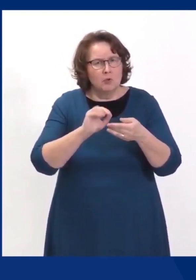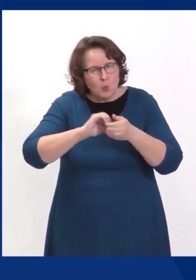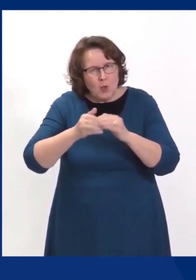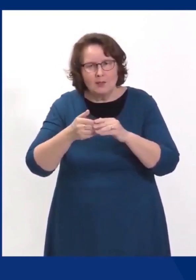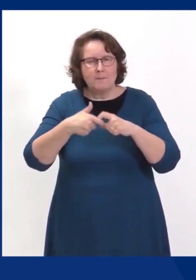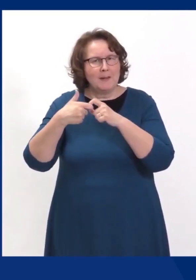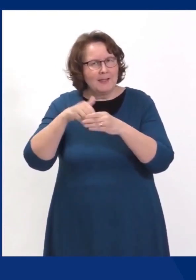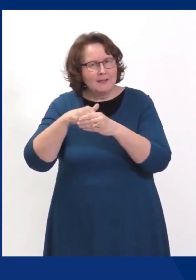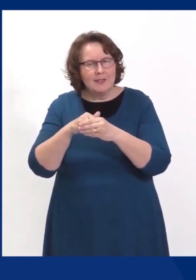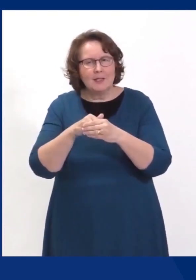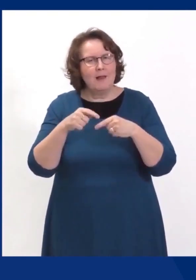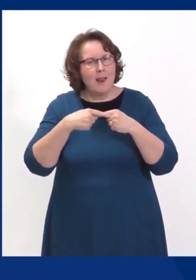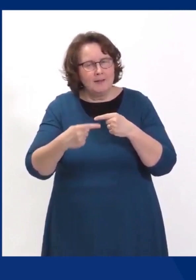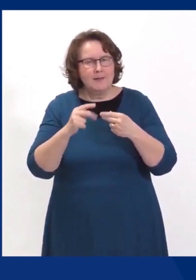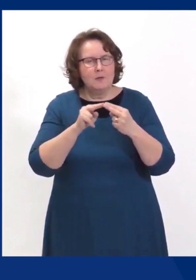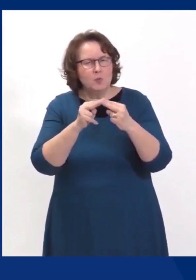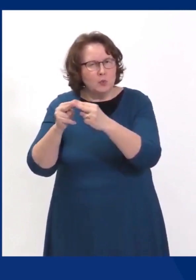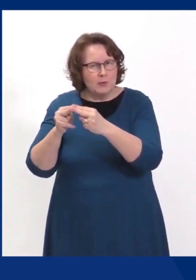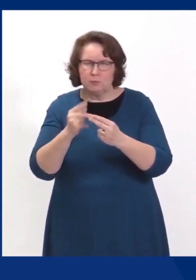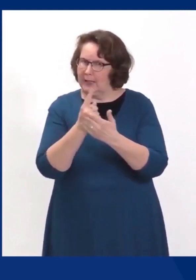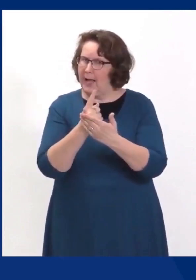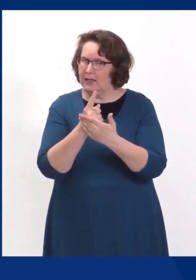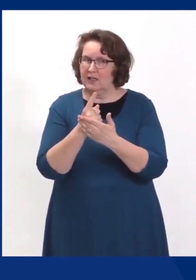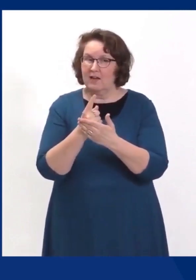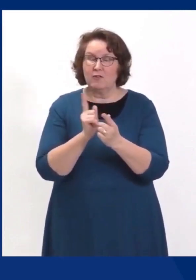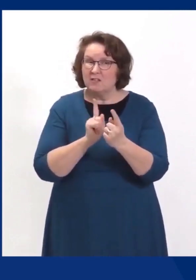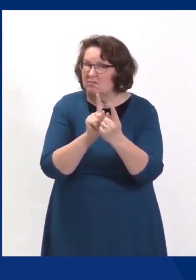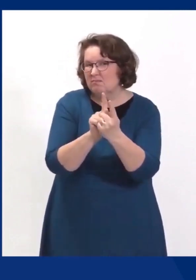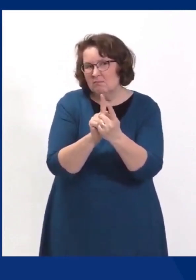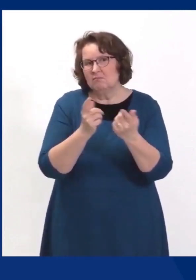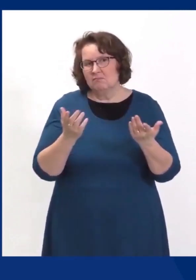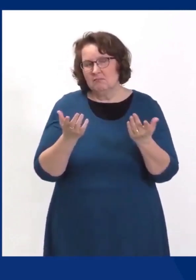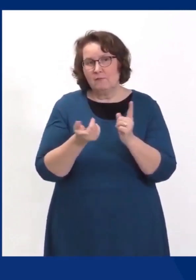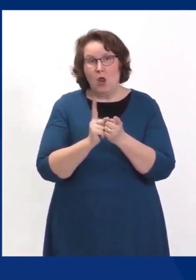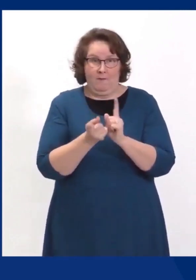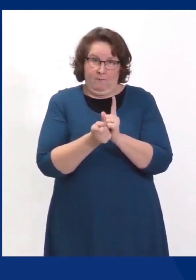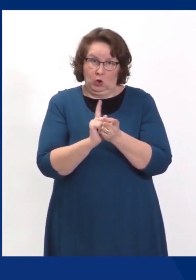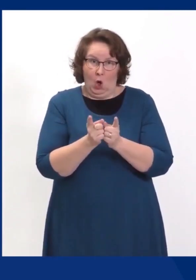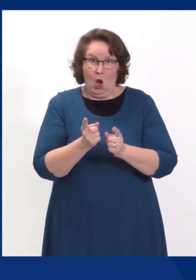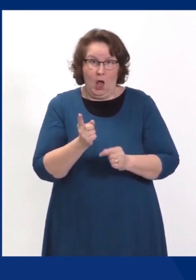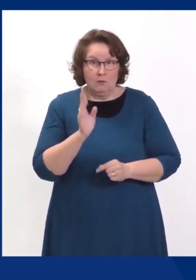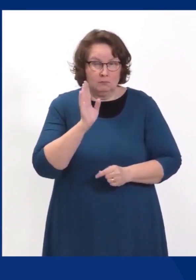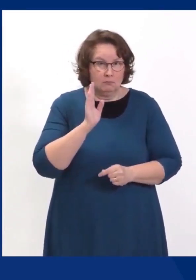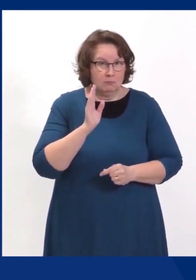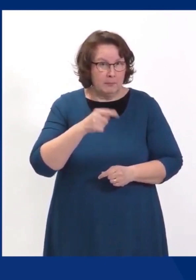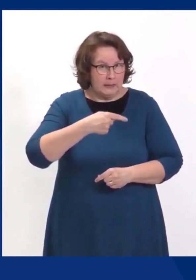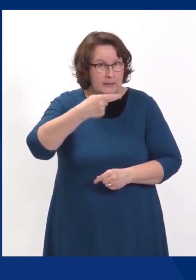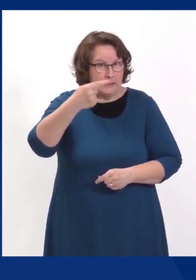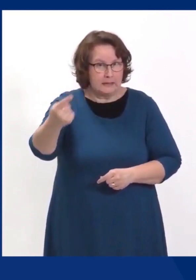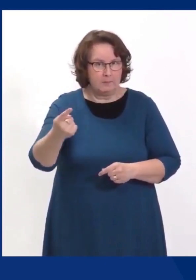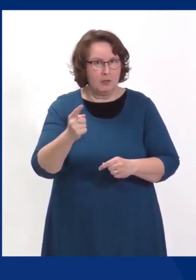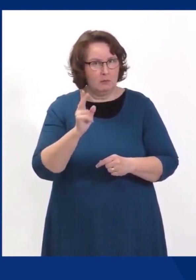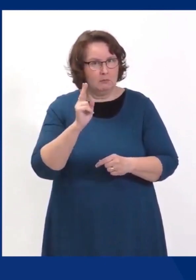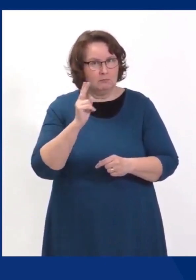omiin perheenjäseniin yhteyttä. Mutta on hyvin mahdollista, että itse asiassa aika pitkään aikaan ei voi sitten